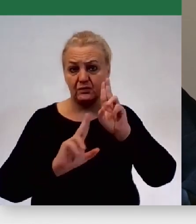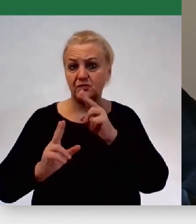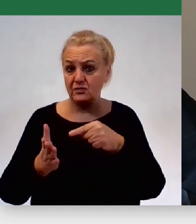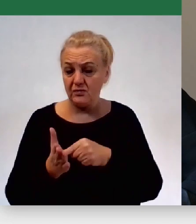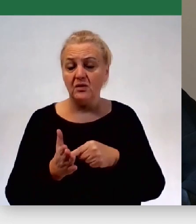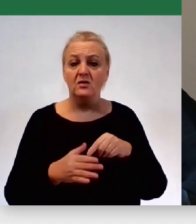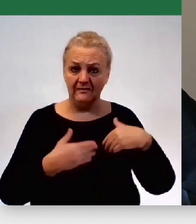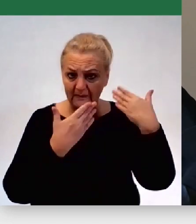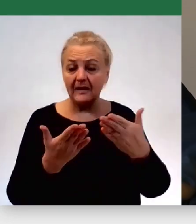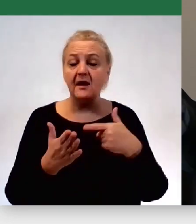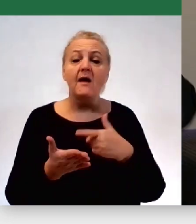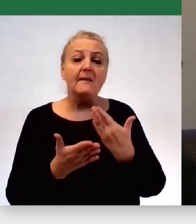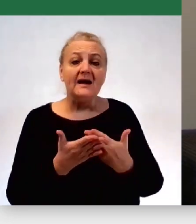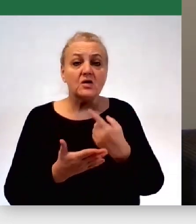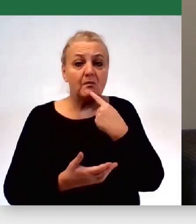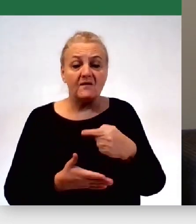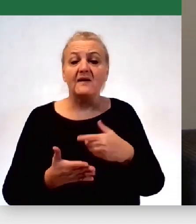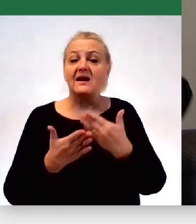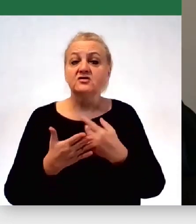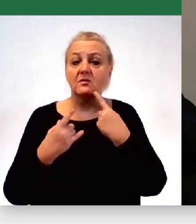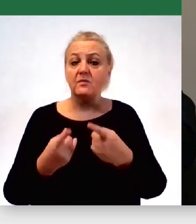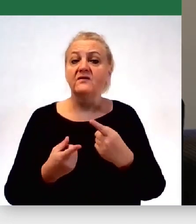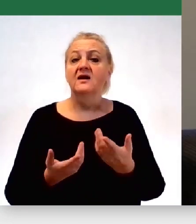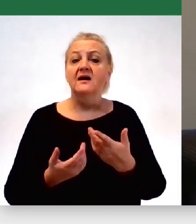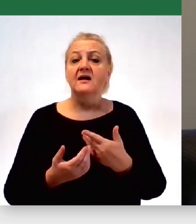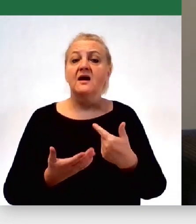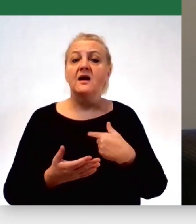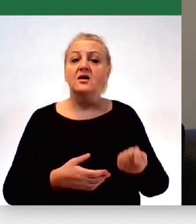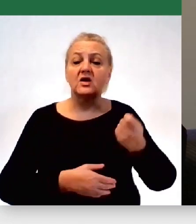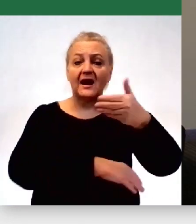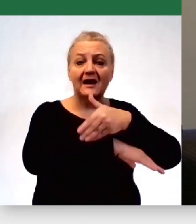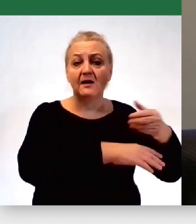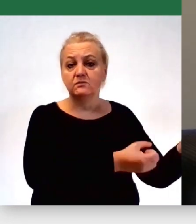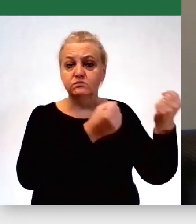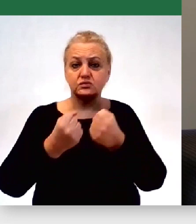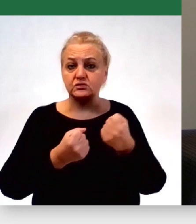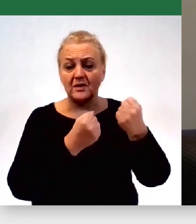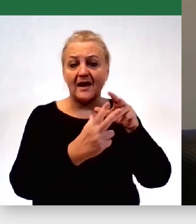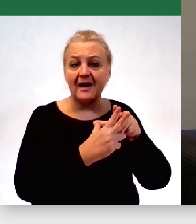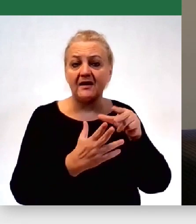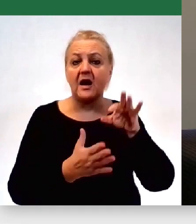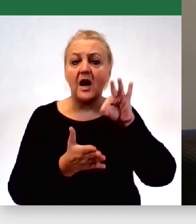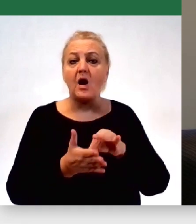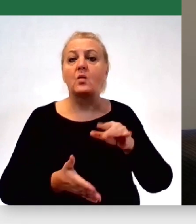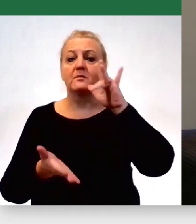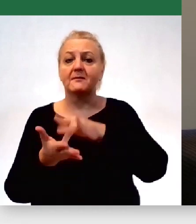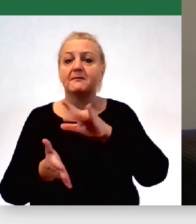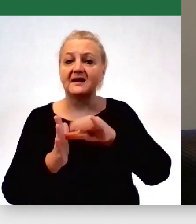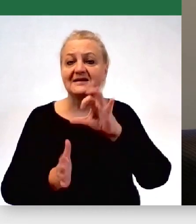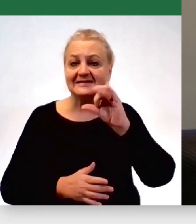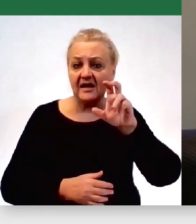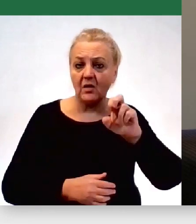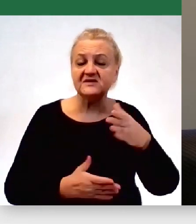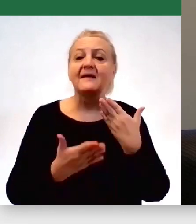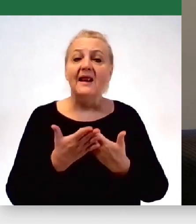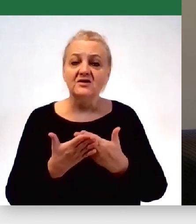Ale dlaczego to mówiłem i też dlaczego powiedziałem, żeby nie jeździli na granicę i nie przywozili na siłę uchodźców akurat do Starachowic. Dlatego, że